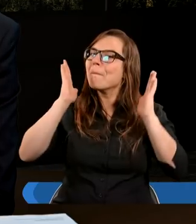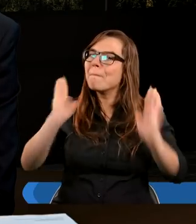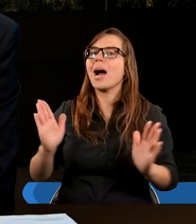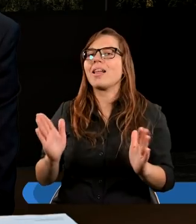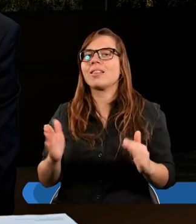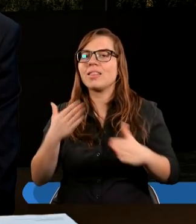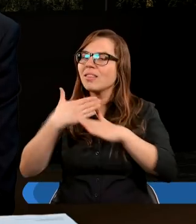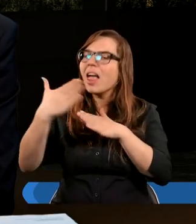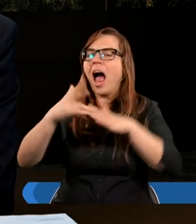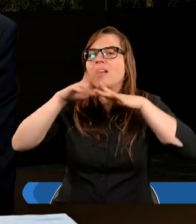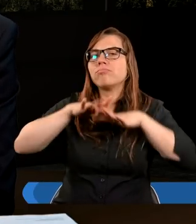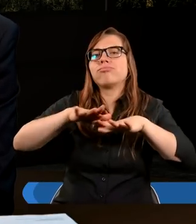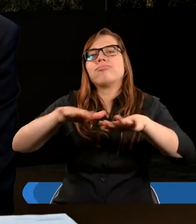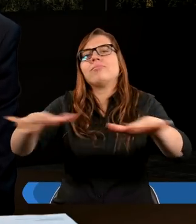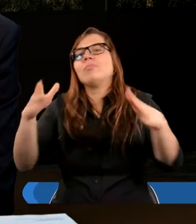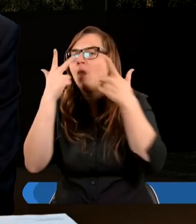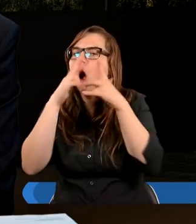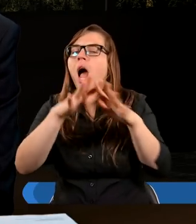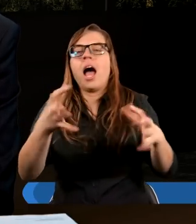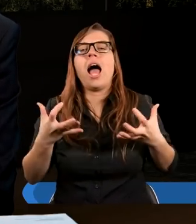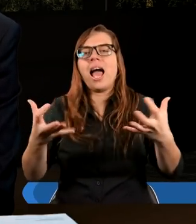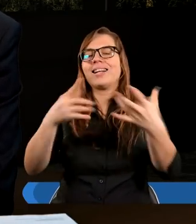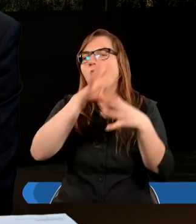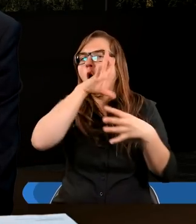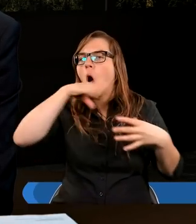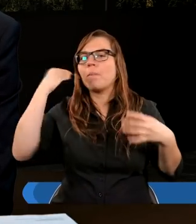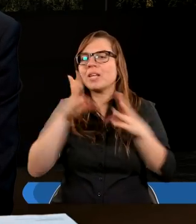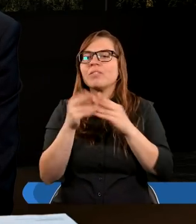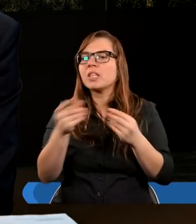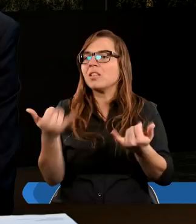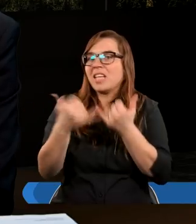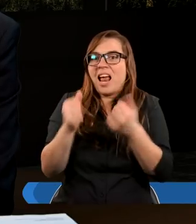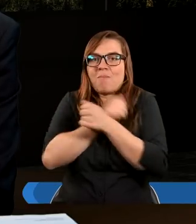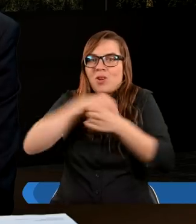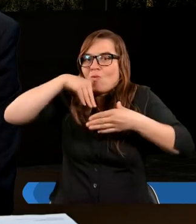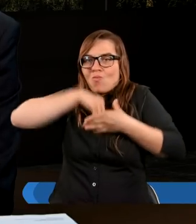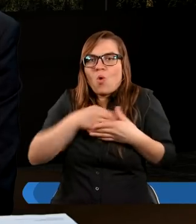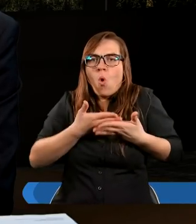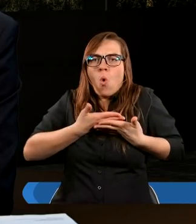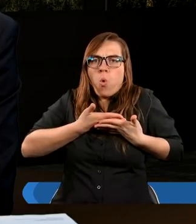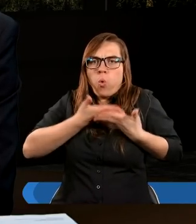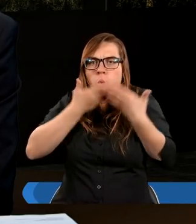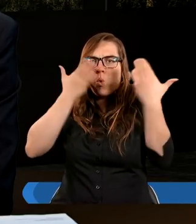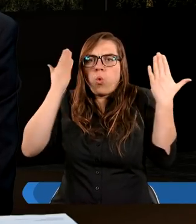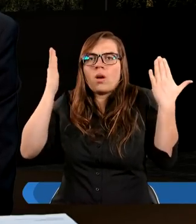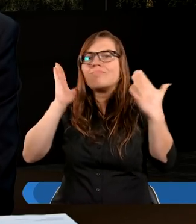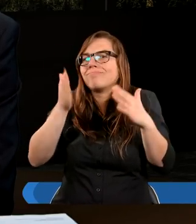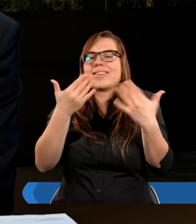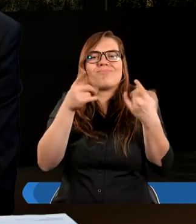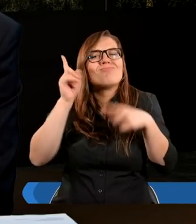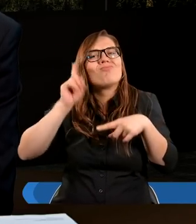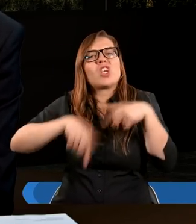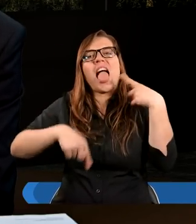to pokazywał linem, które są wokół mnie. Prawda? A tą miłość. Więc jeżeli nie ma tej miłości, to wtedy będzie różnie.